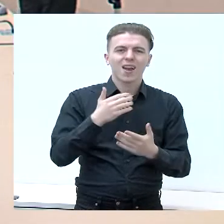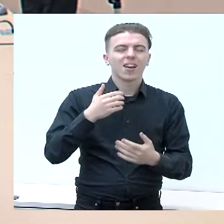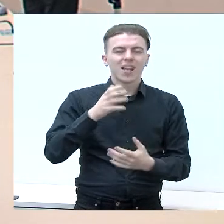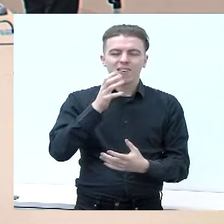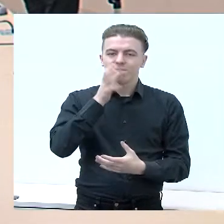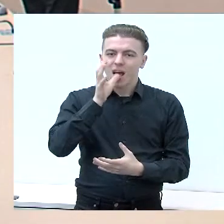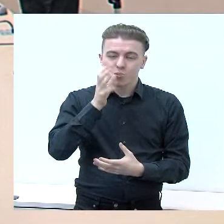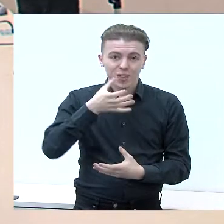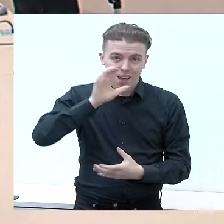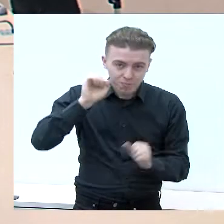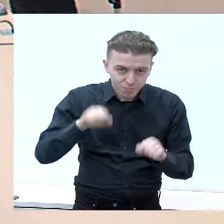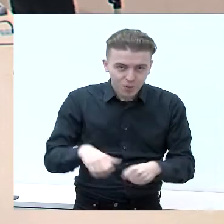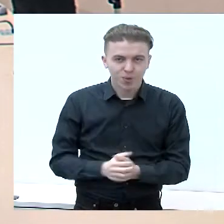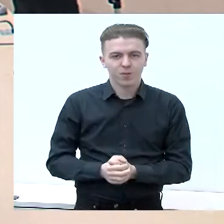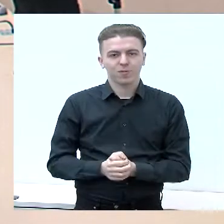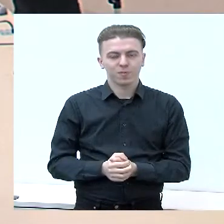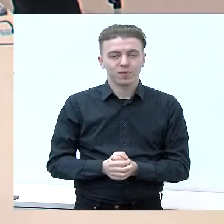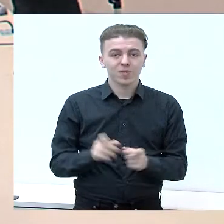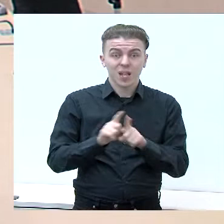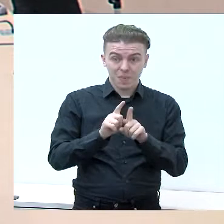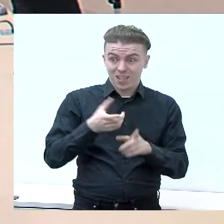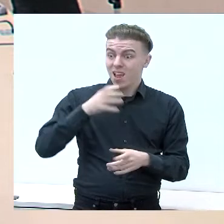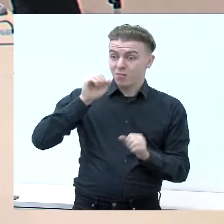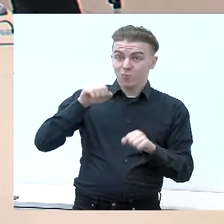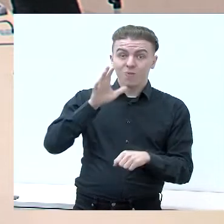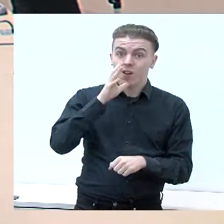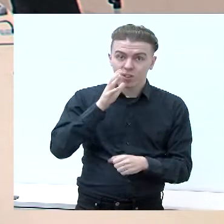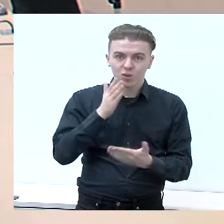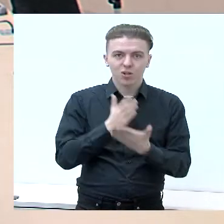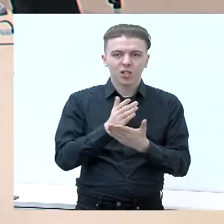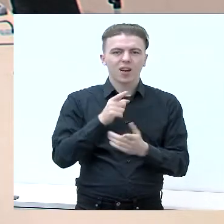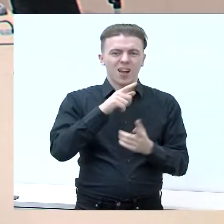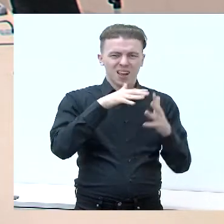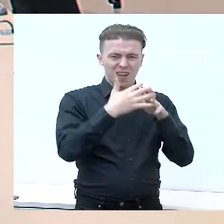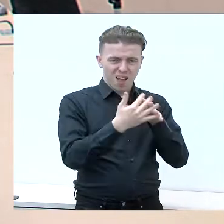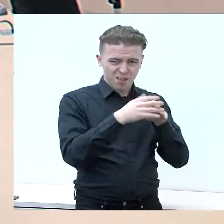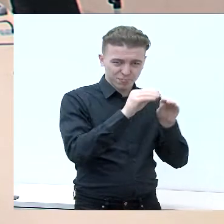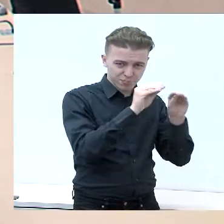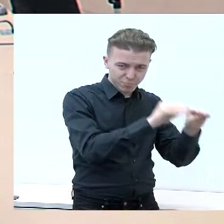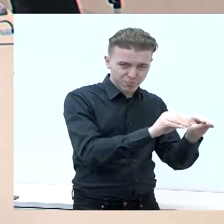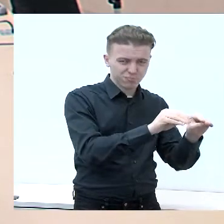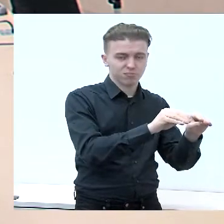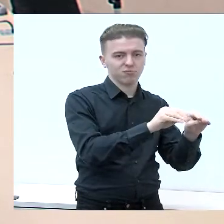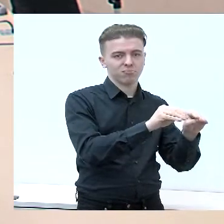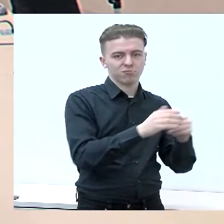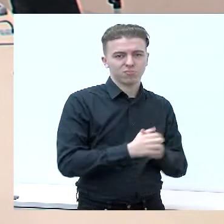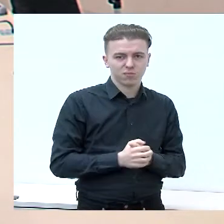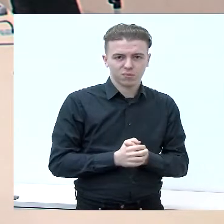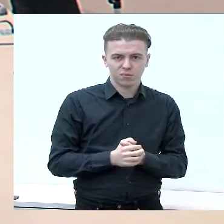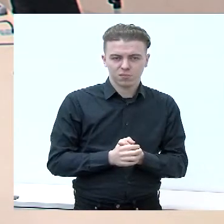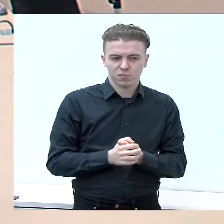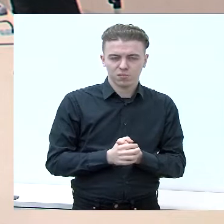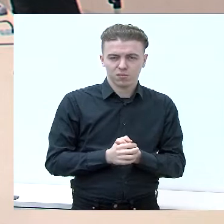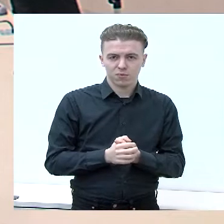Kalvarijoje. Taip pat geriamasis vanduo yra įrengtas ir jungėjų kaime. Iki rūksėjo mėnesio bus pabaigta